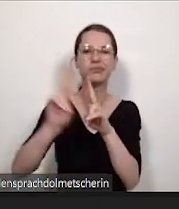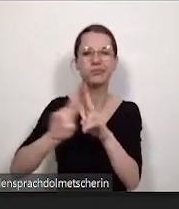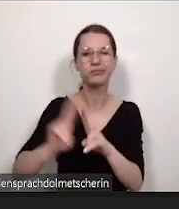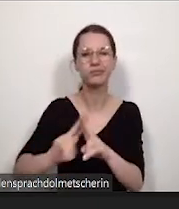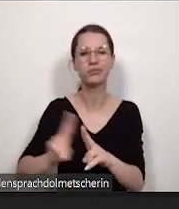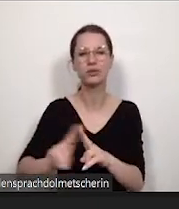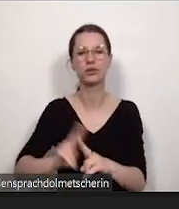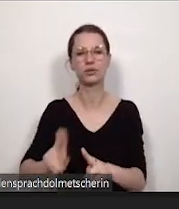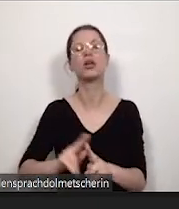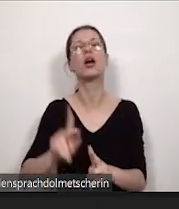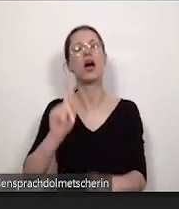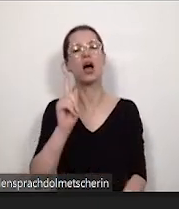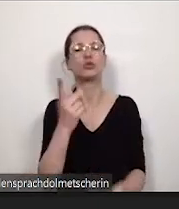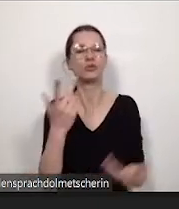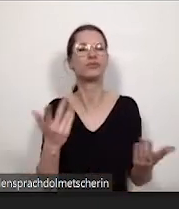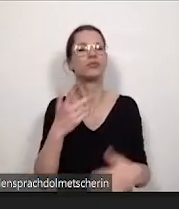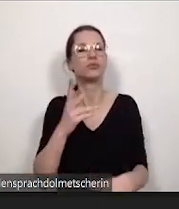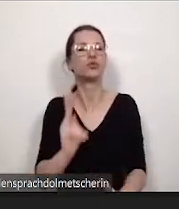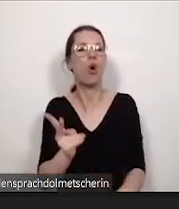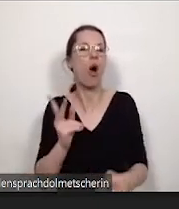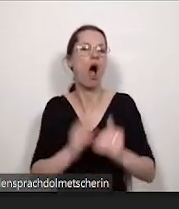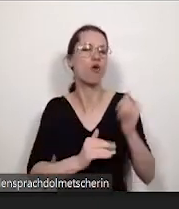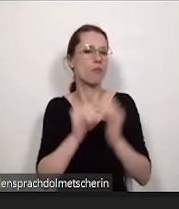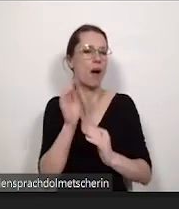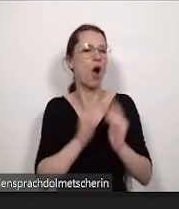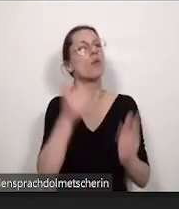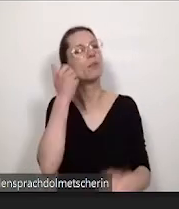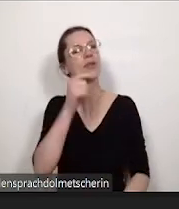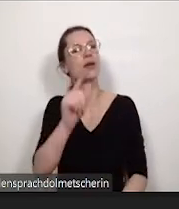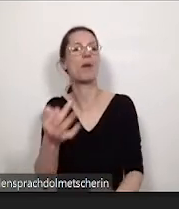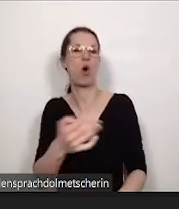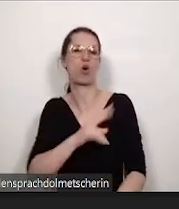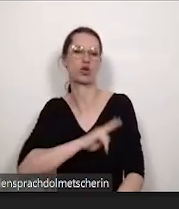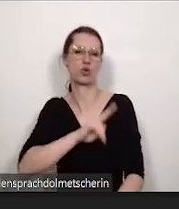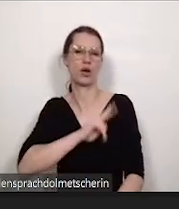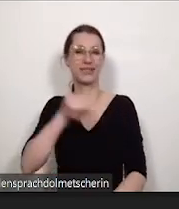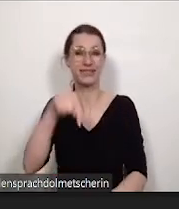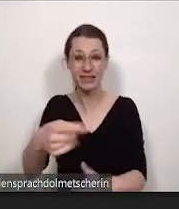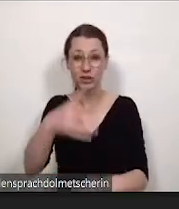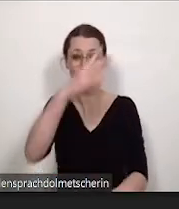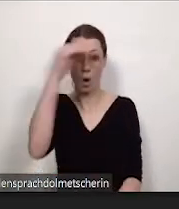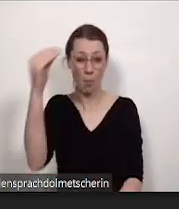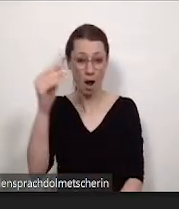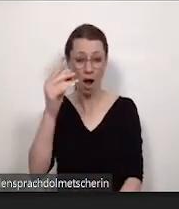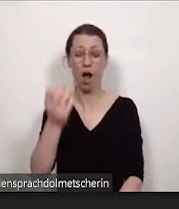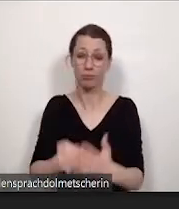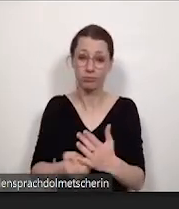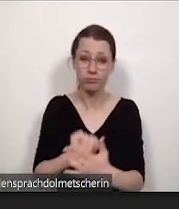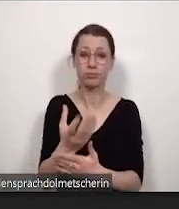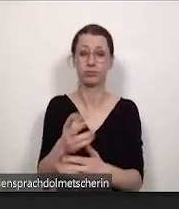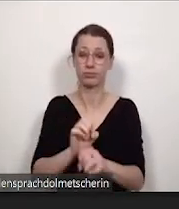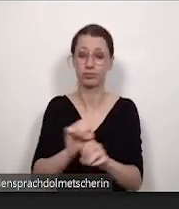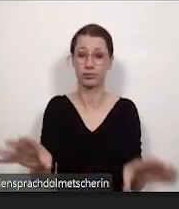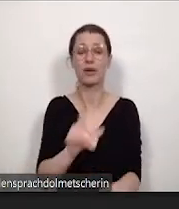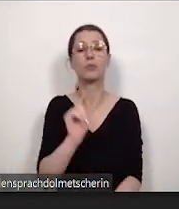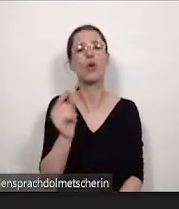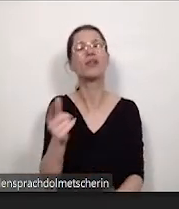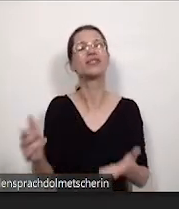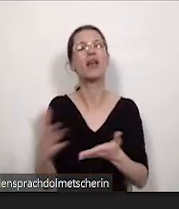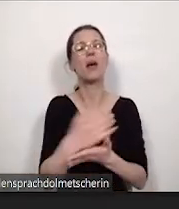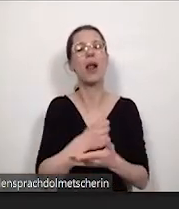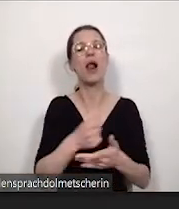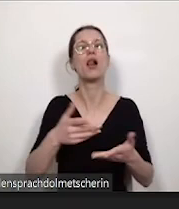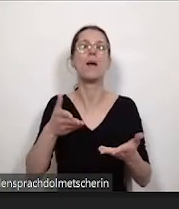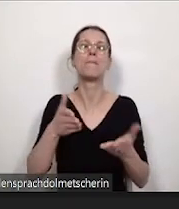noch im Aufbau, also da noch ein bisschen Geduld. Aber was jetzt in diesem Sommer erscheint, ist ein Sammelband namens